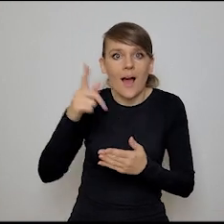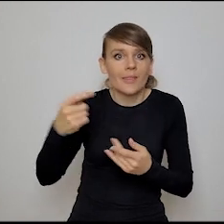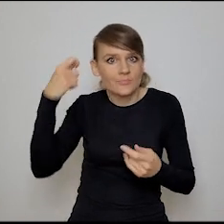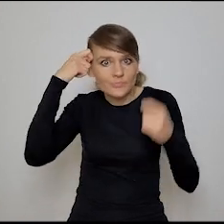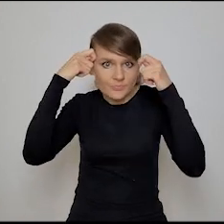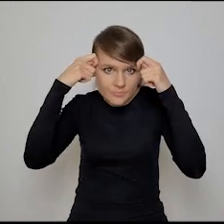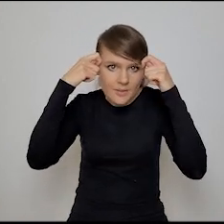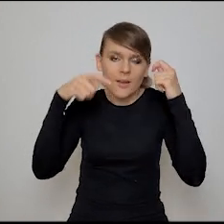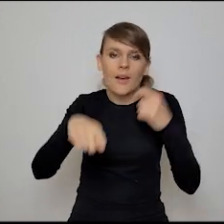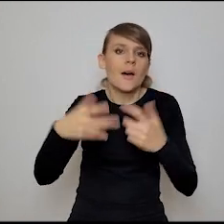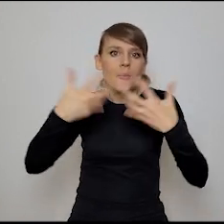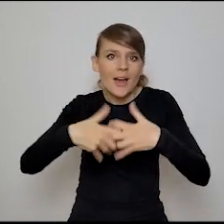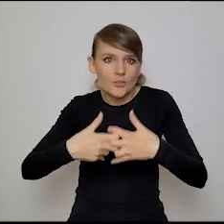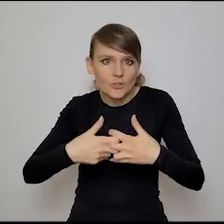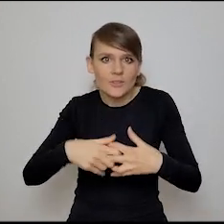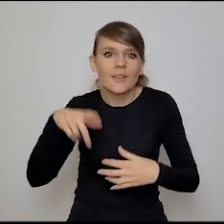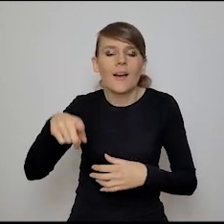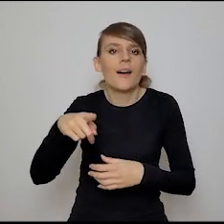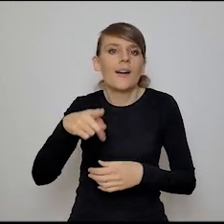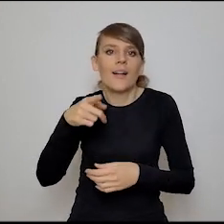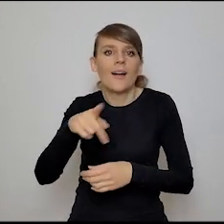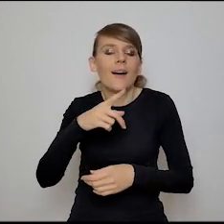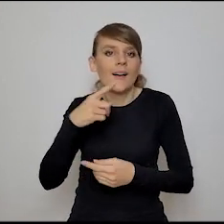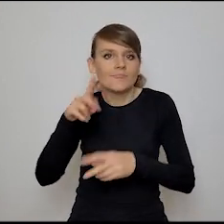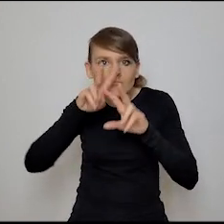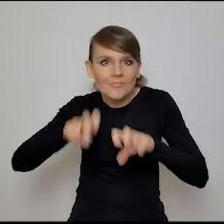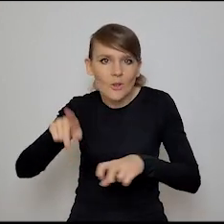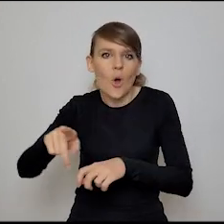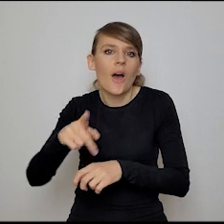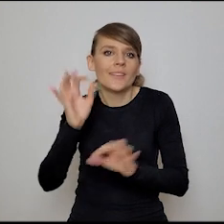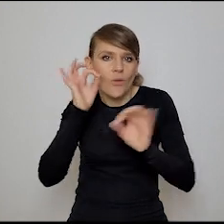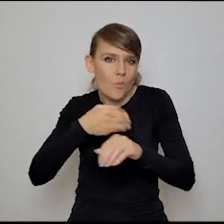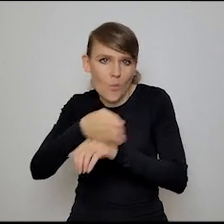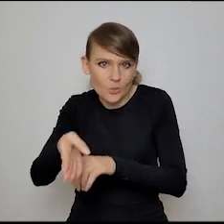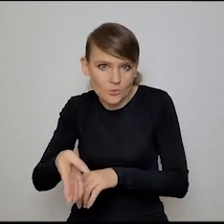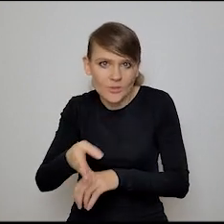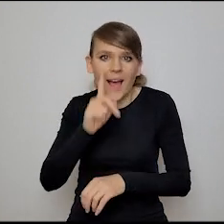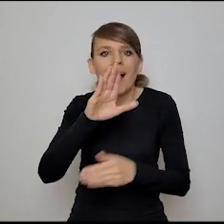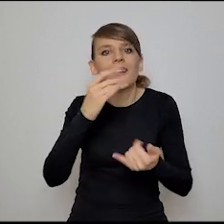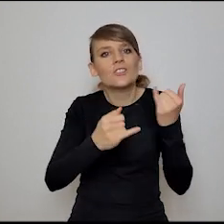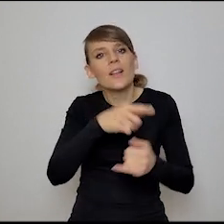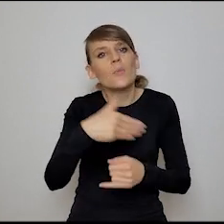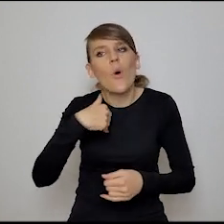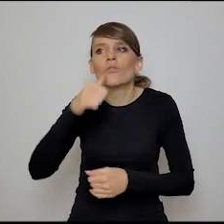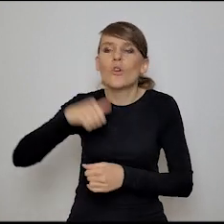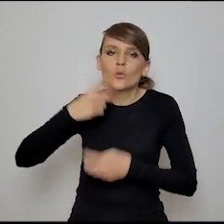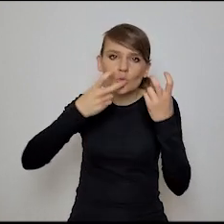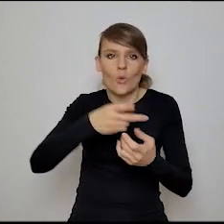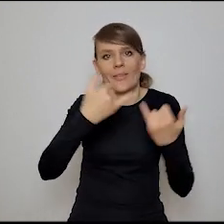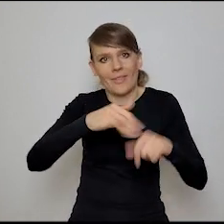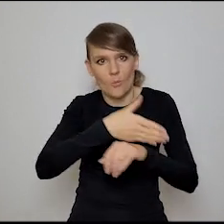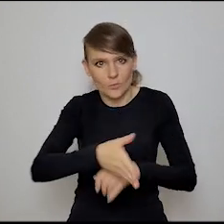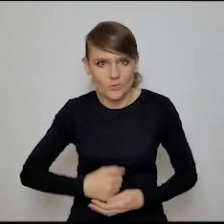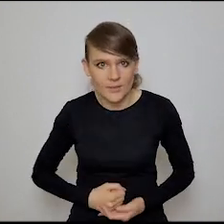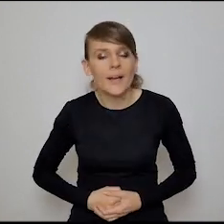to masz real-time data. One zawsze są trochę spóźnione, no ale to jest inny typ spóźnienia niż coś, co tam wyszukiwałeś dzień wcześniej, rozumiesz? A, to już to